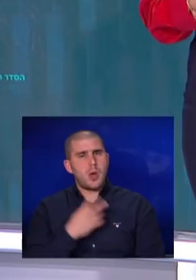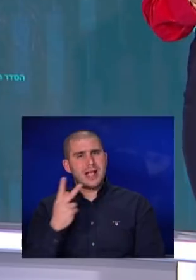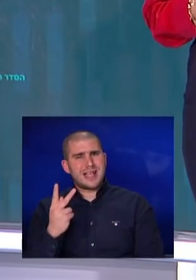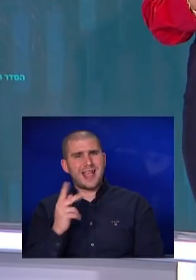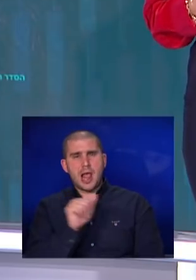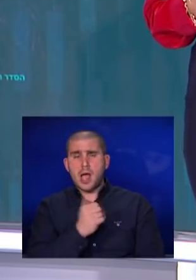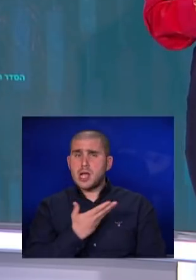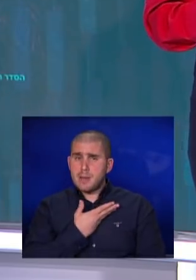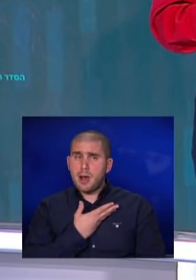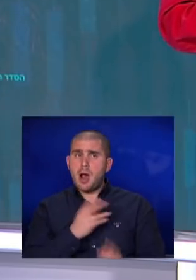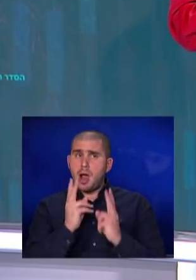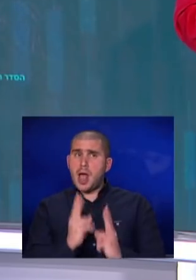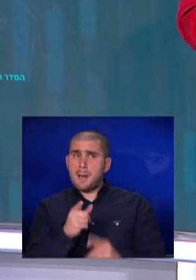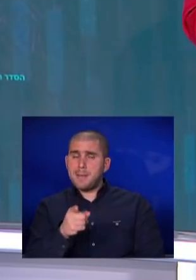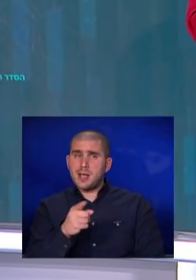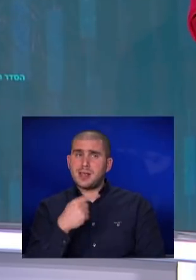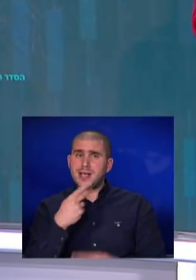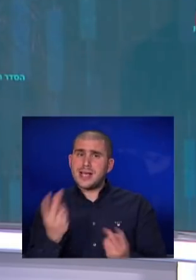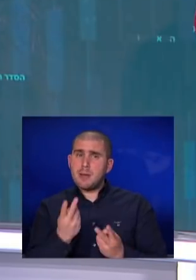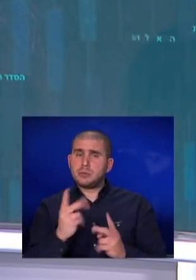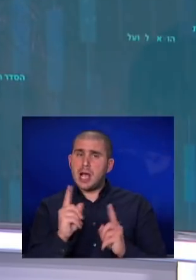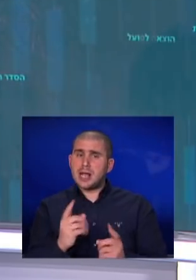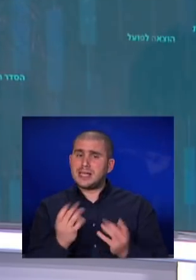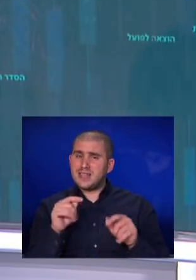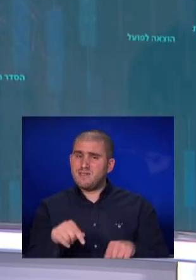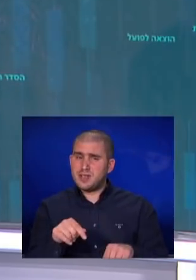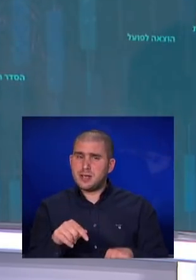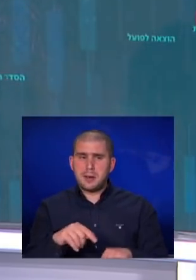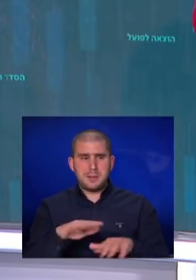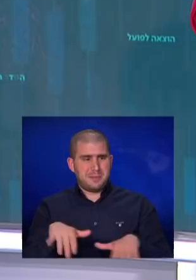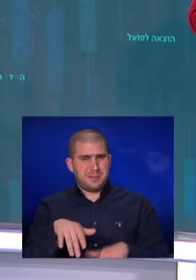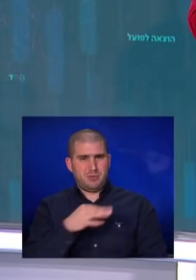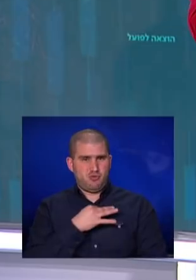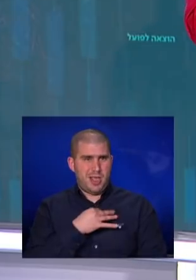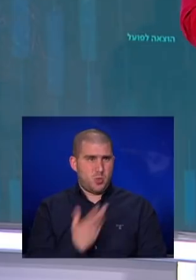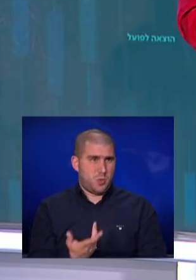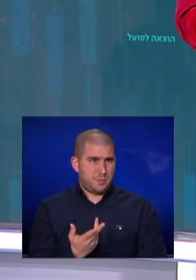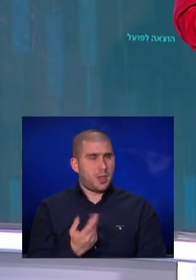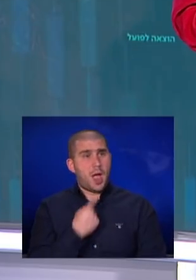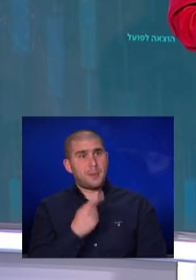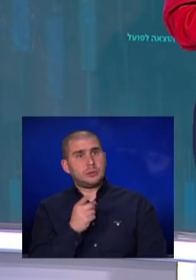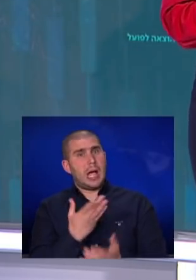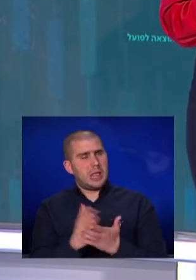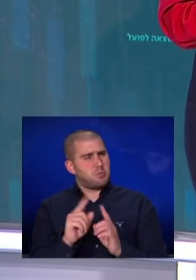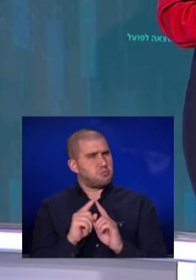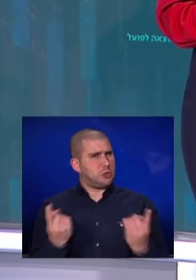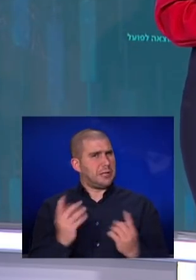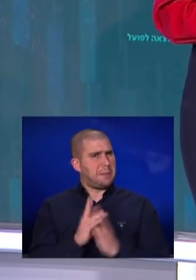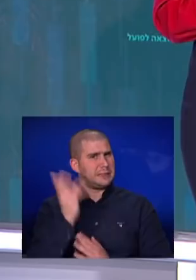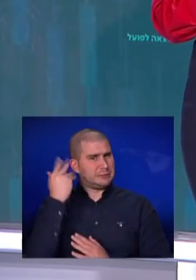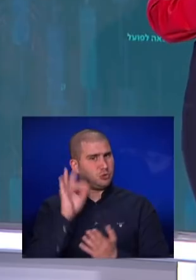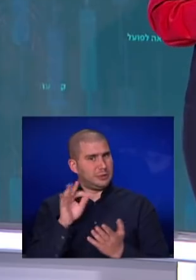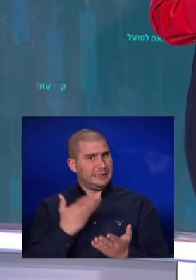קיבלה. להקפיא לשנה את חיפושי הגז הטבעי כאן, במים הכלכליים שלנו. אמרנו שזו החלטה מוזרה בדצמבר כשהיא